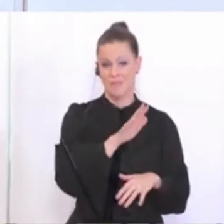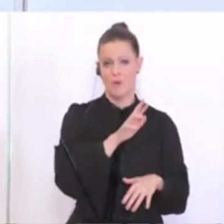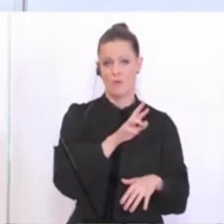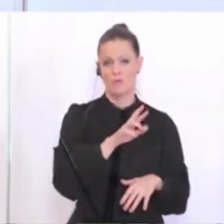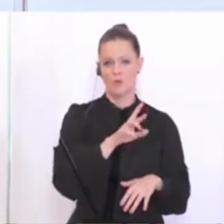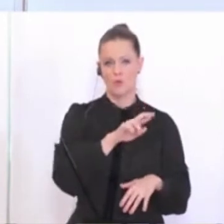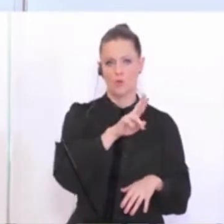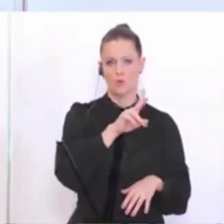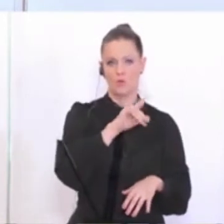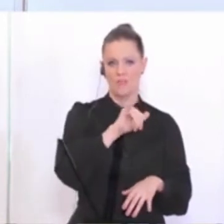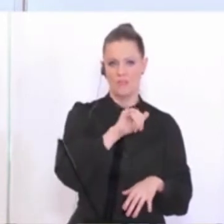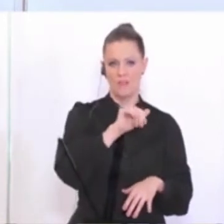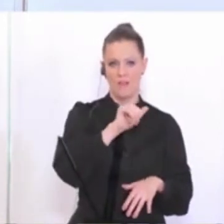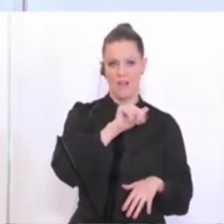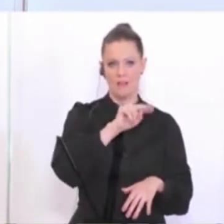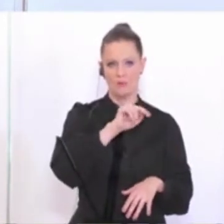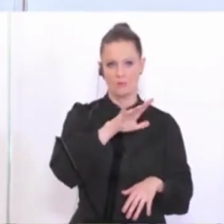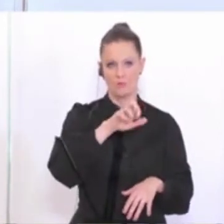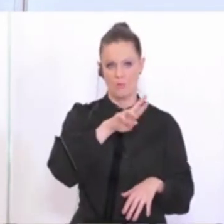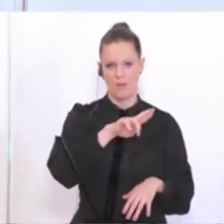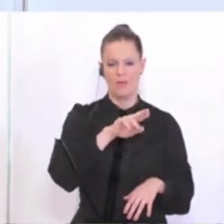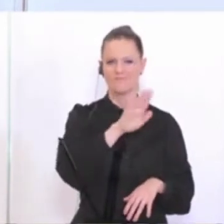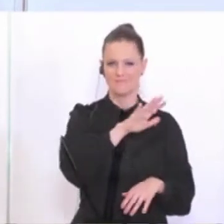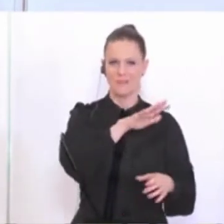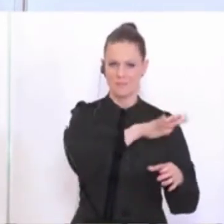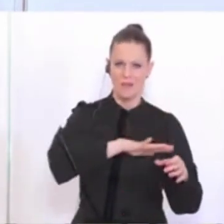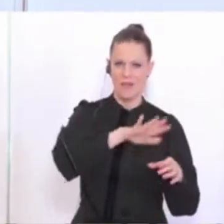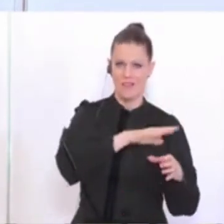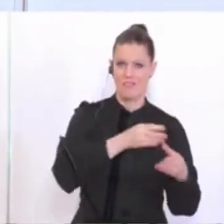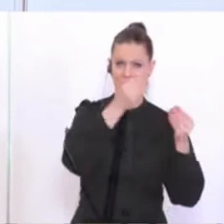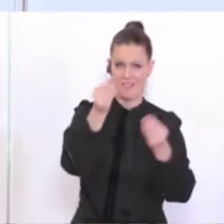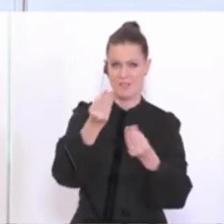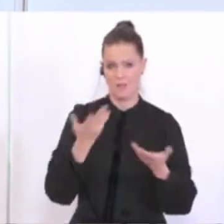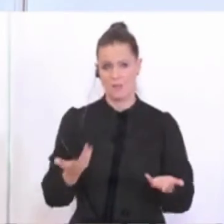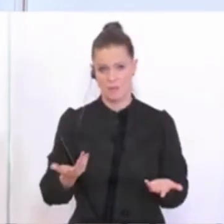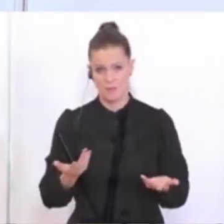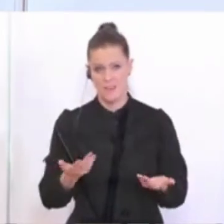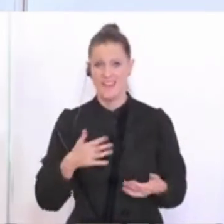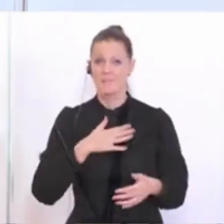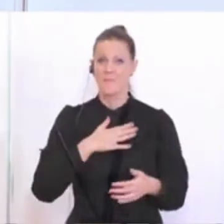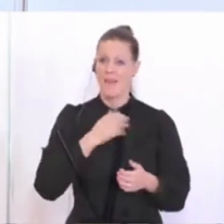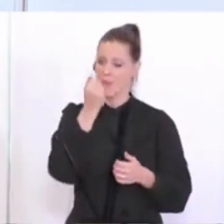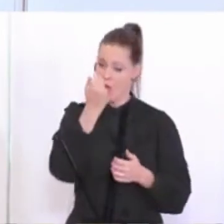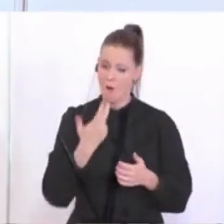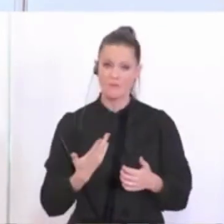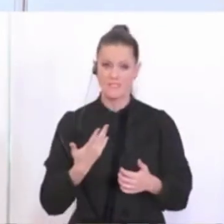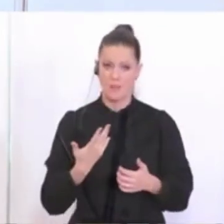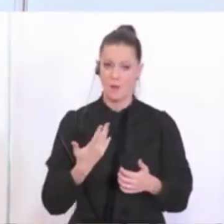dieser Stunden weitergereicht. Das heißt aber, dass meine Aufzählung